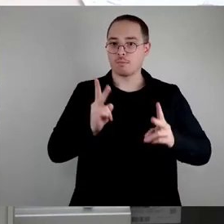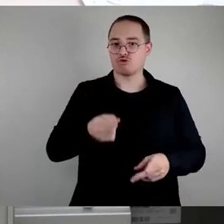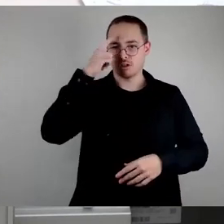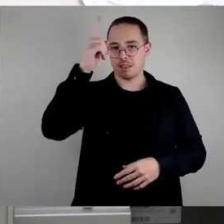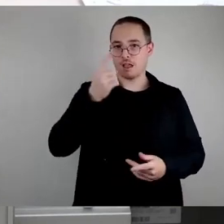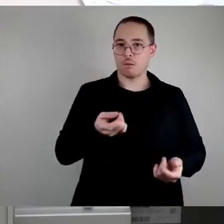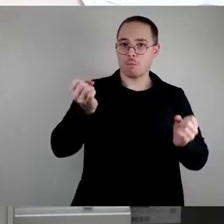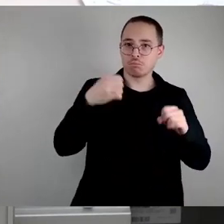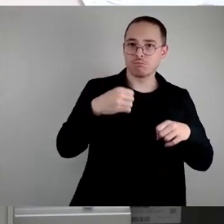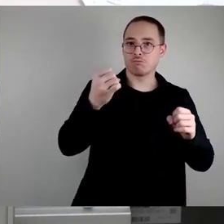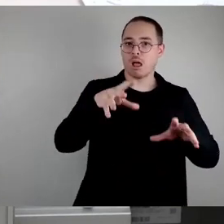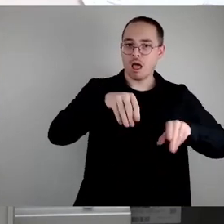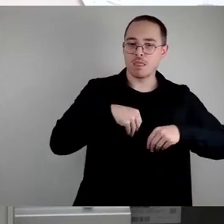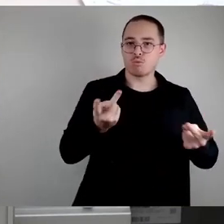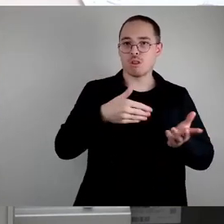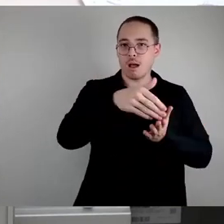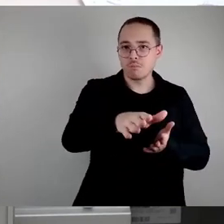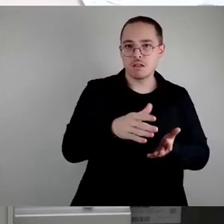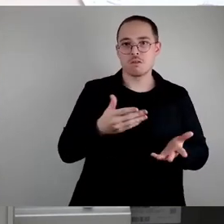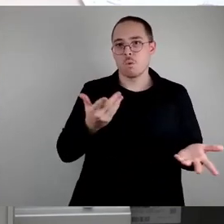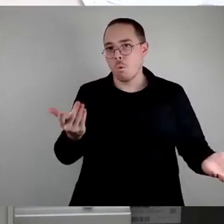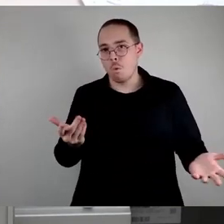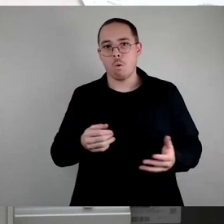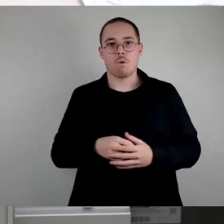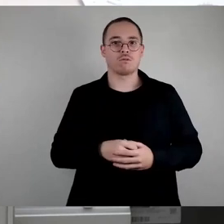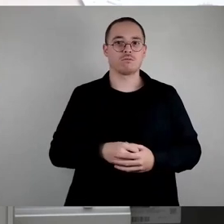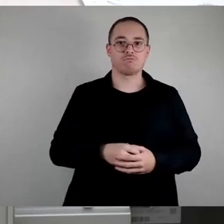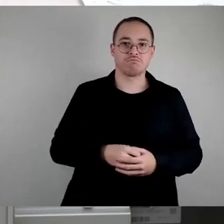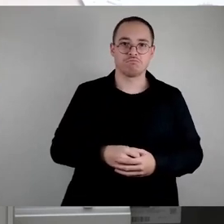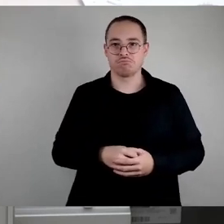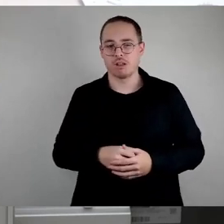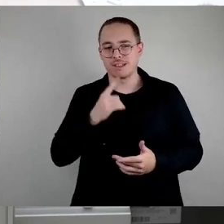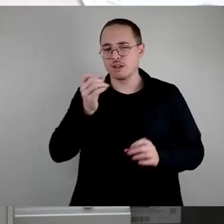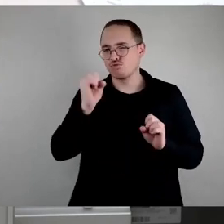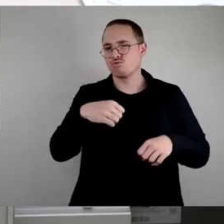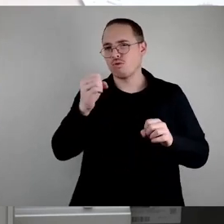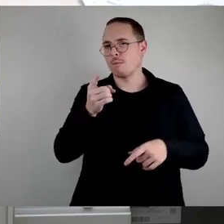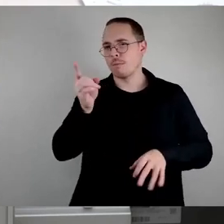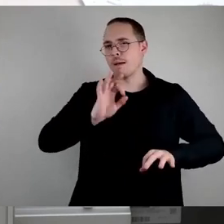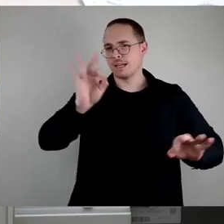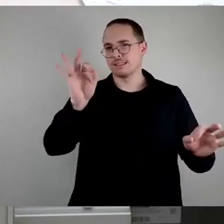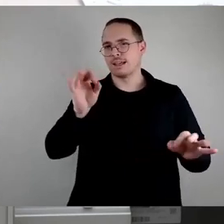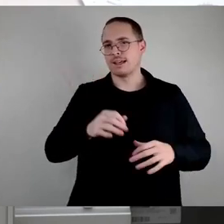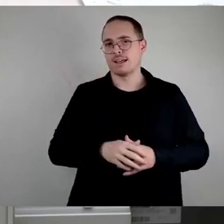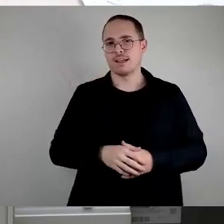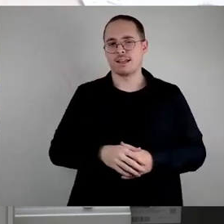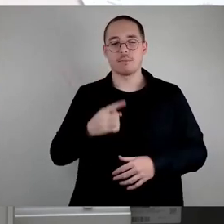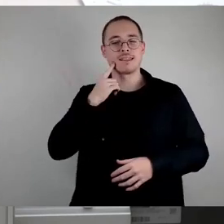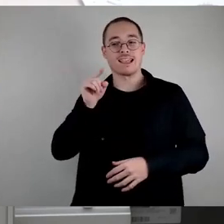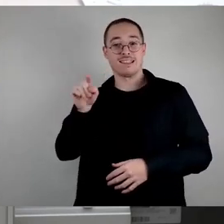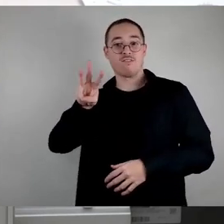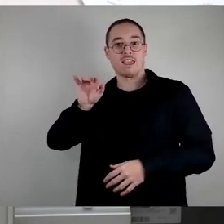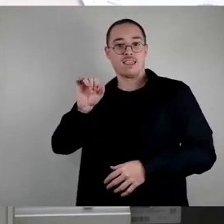im federführenden Ausschuss gewesen ist oder ob dem zustimmt, was wünschenswert wäre, denke mal in der WED wird es auf diese Mieterbeiräte